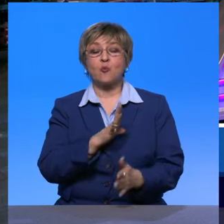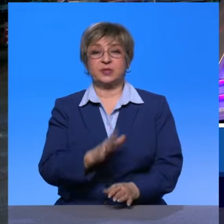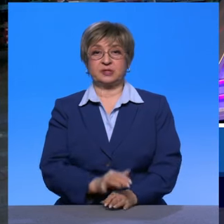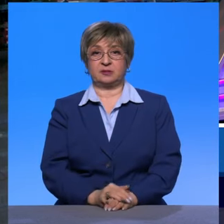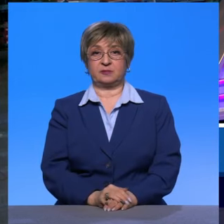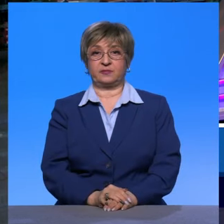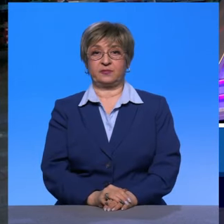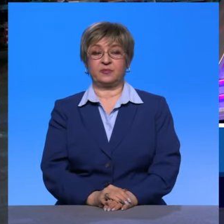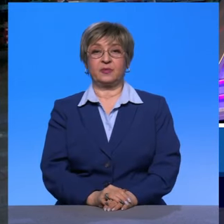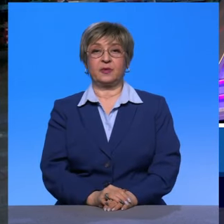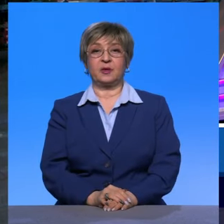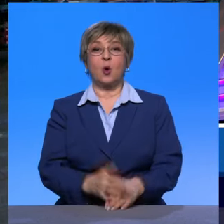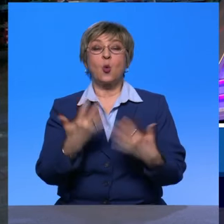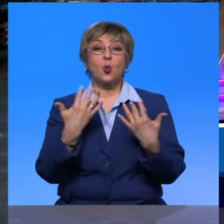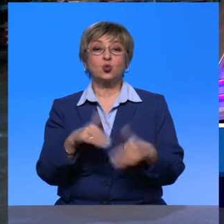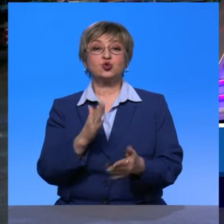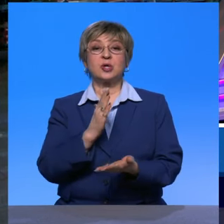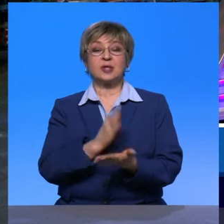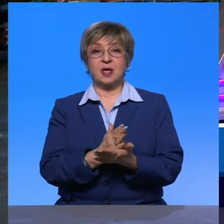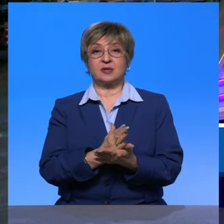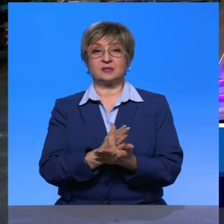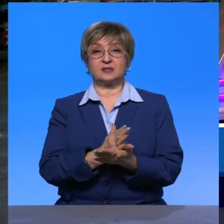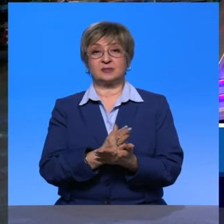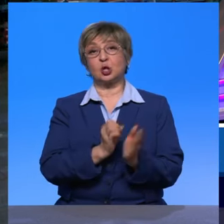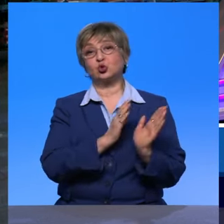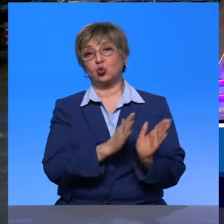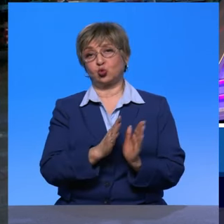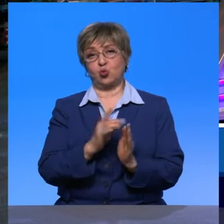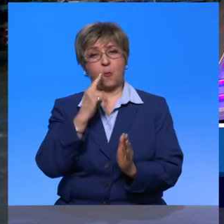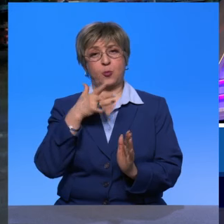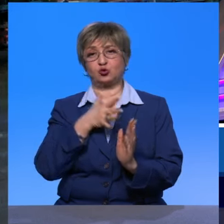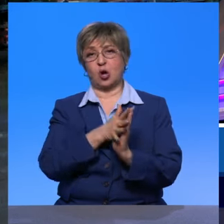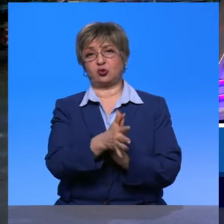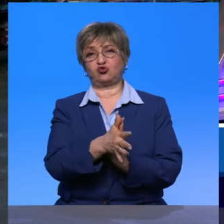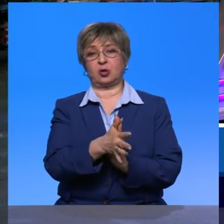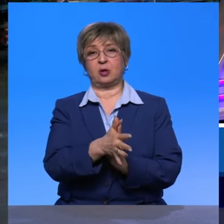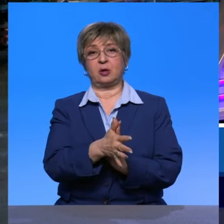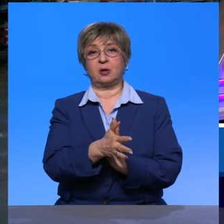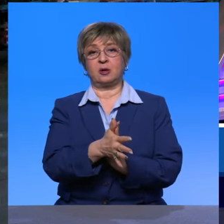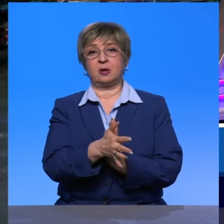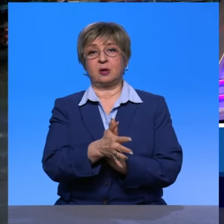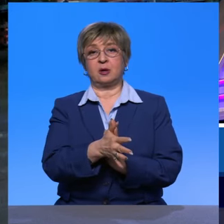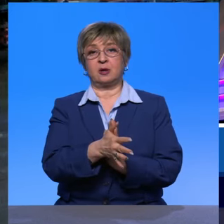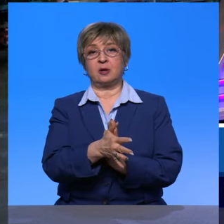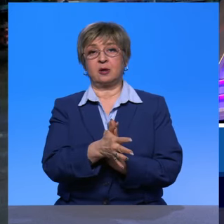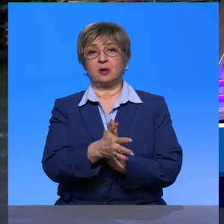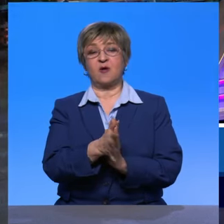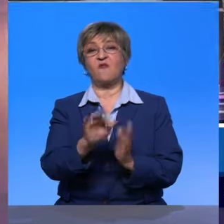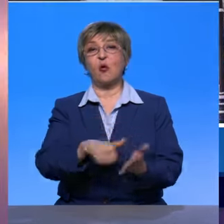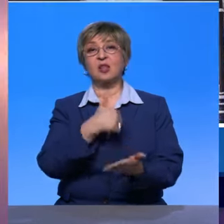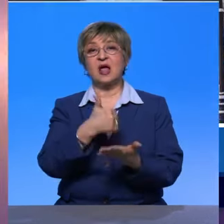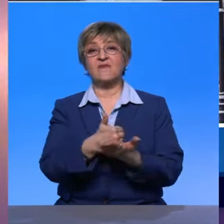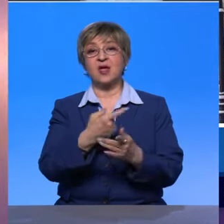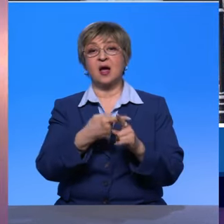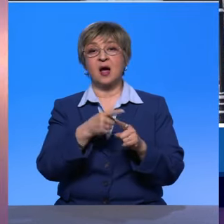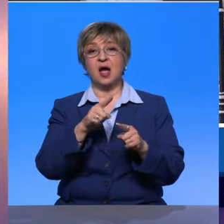Дело в том, что уже есть понятная структура, прозрачная конструкция, во главе которой стоит Дом РФ,